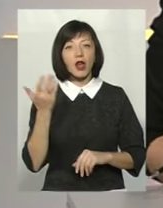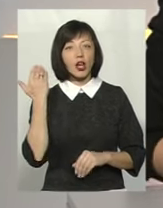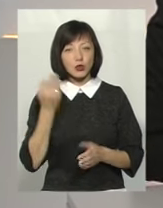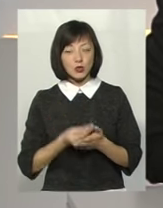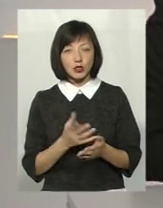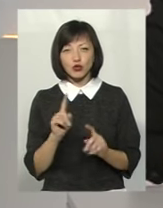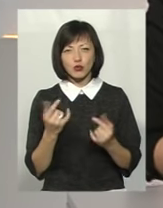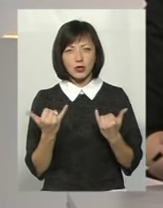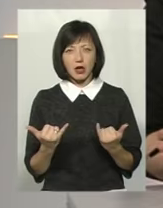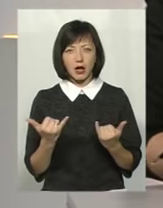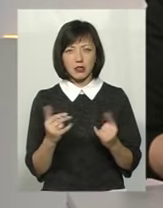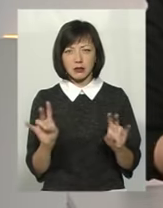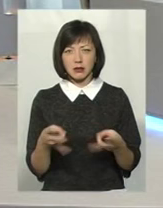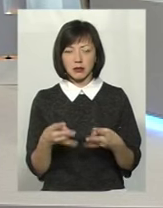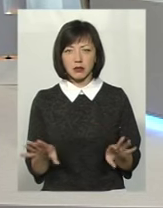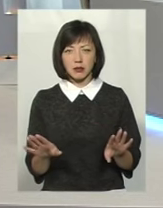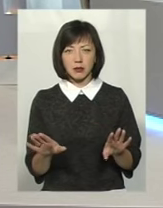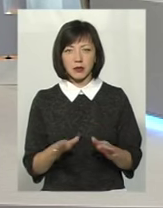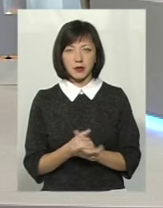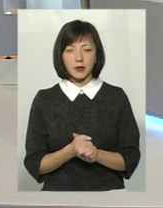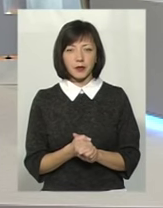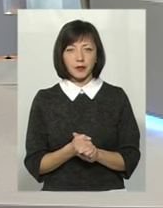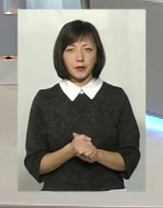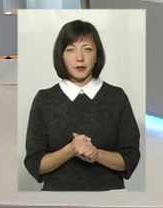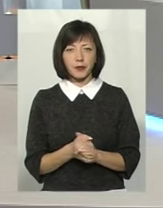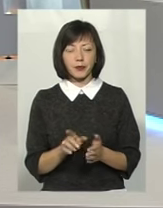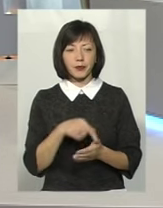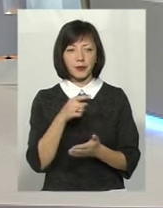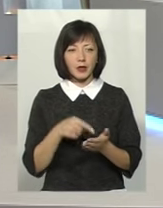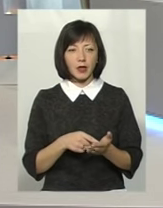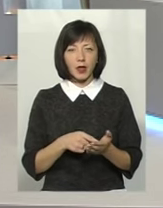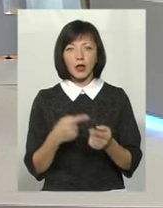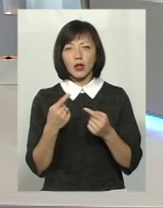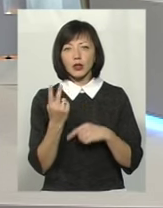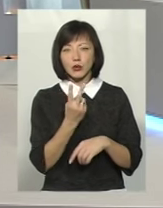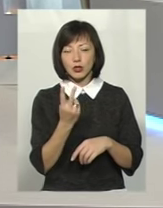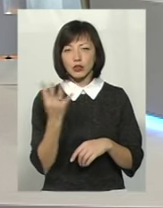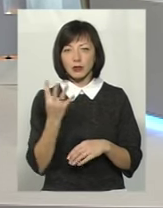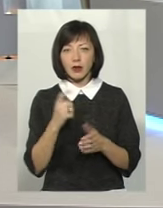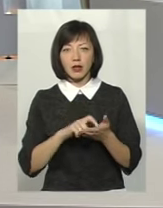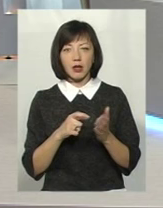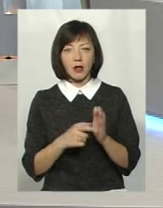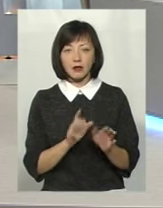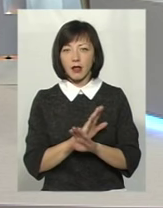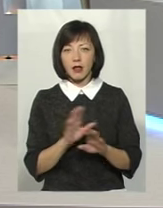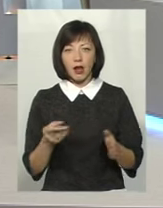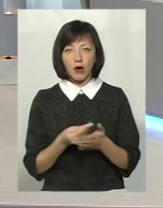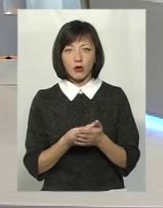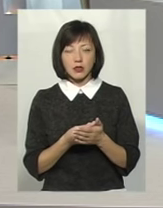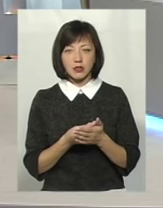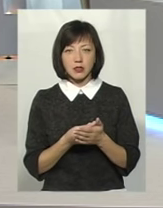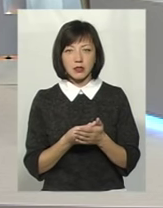оцінювали? І чому зараз відмовились від оцінку? Підважайте. Ну, у других, четвертих класах не оцінюються